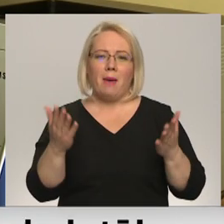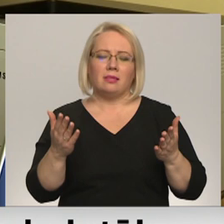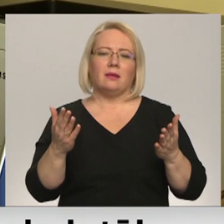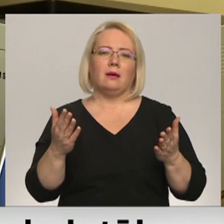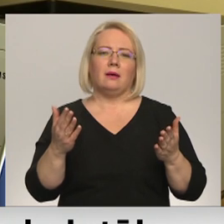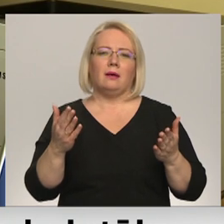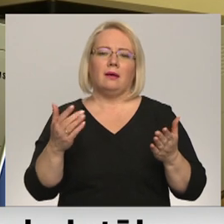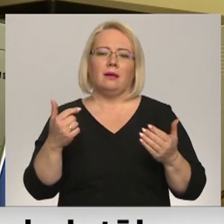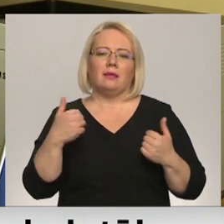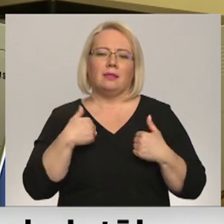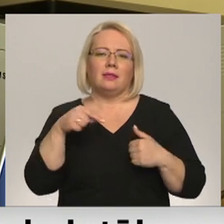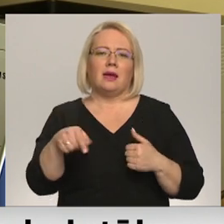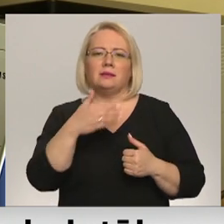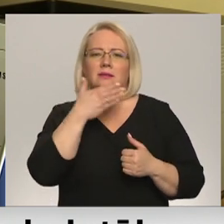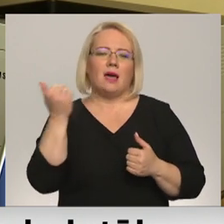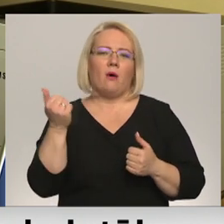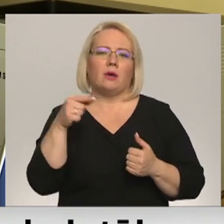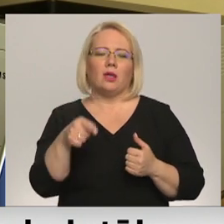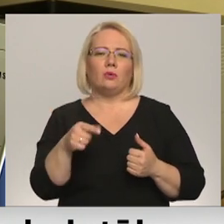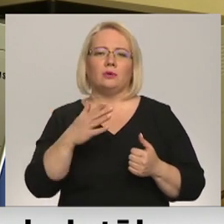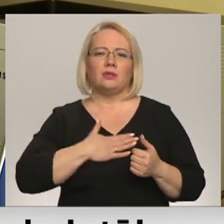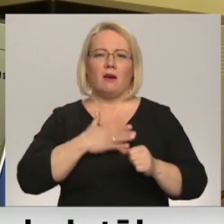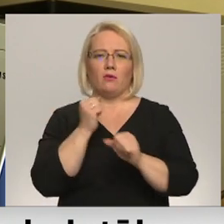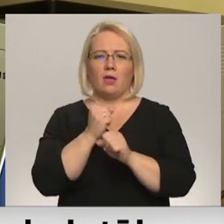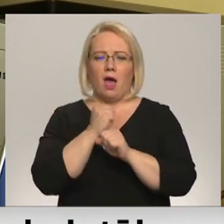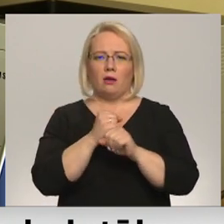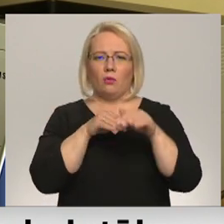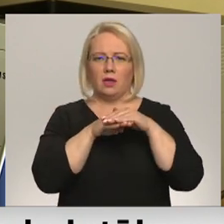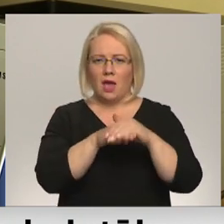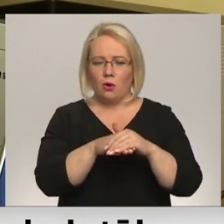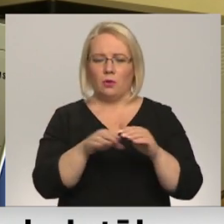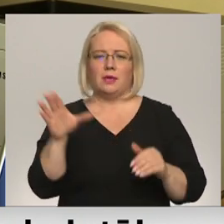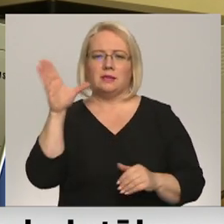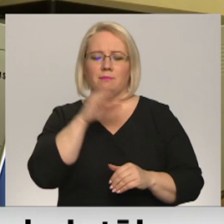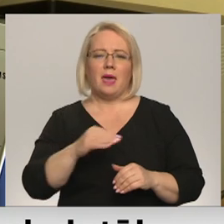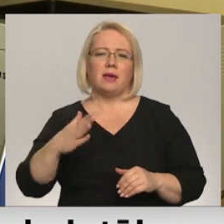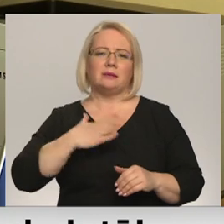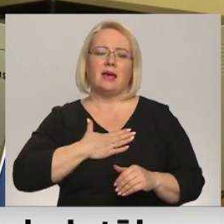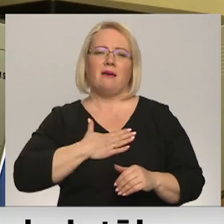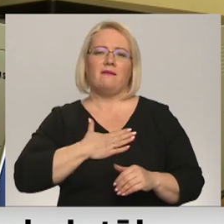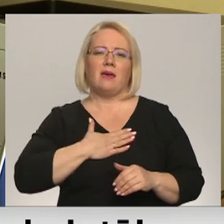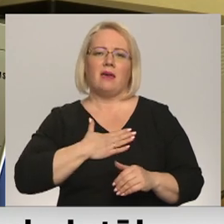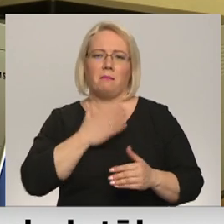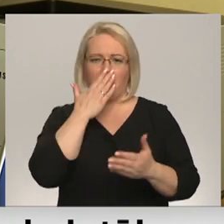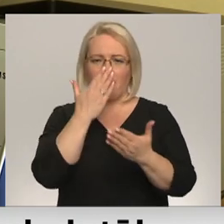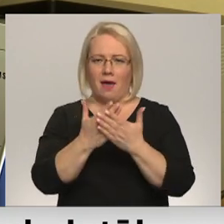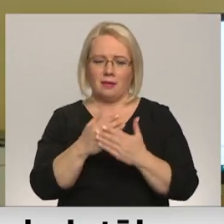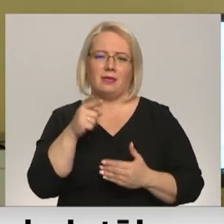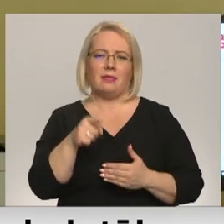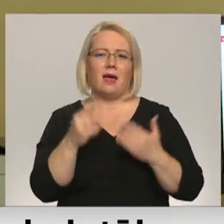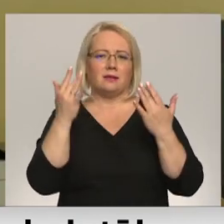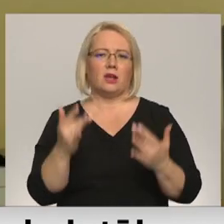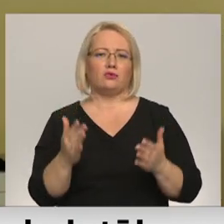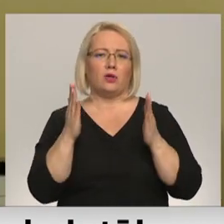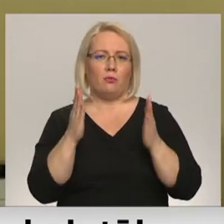ka nā, tas nav tā, ja tu savu darbu īgult, ja tu spiesi parodāt, tad arī tas rezultāts būs.